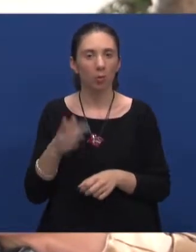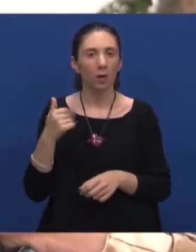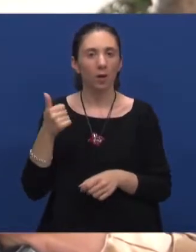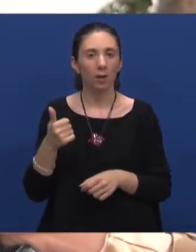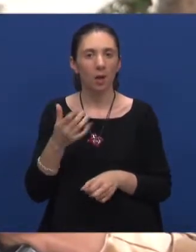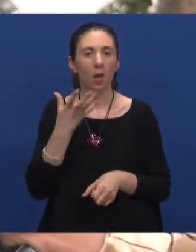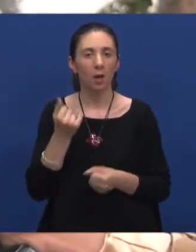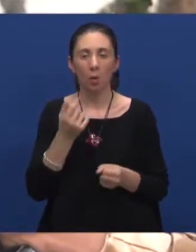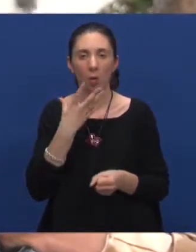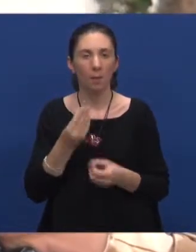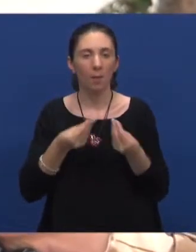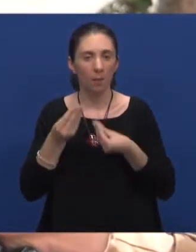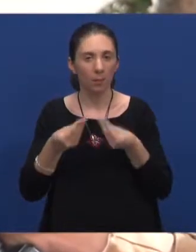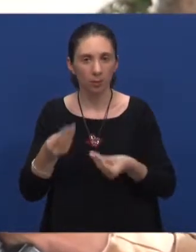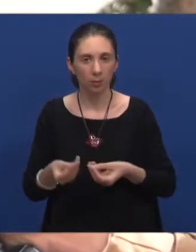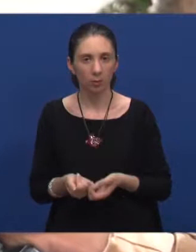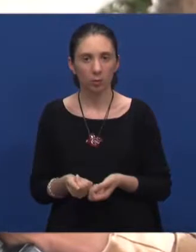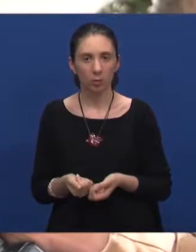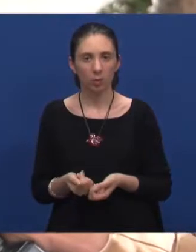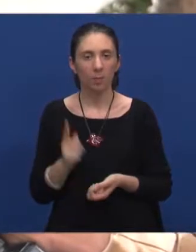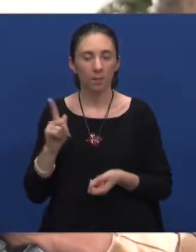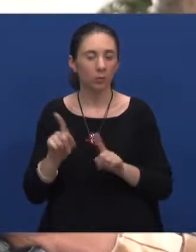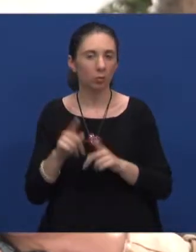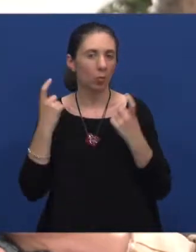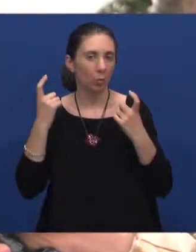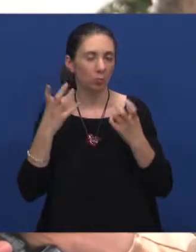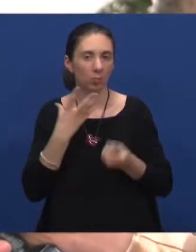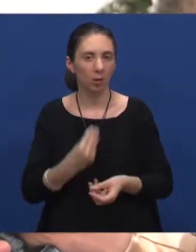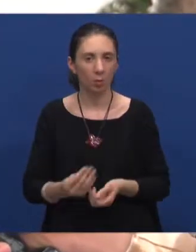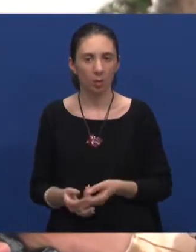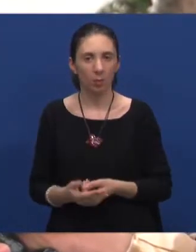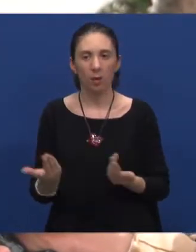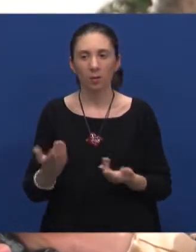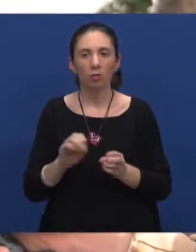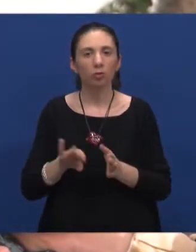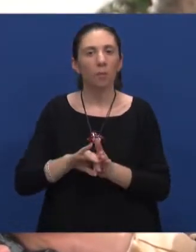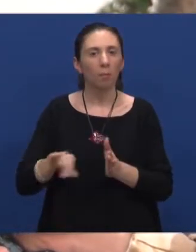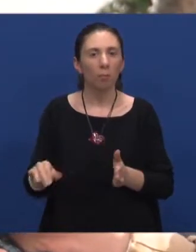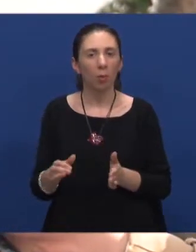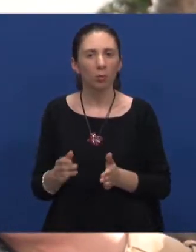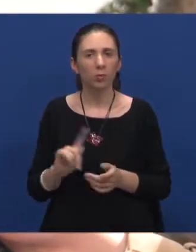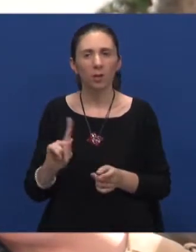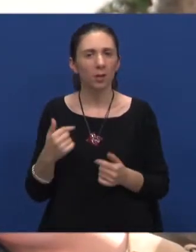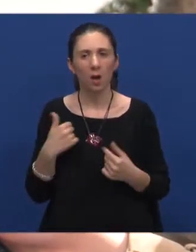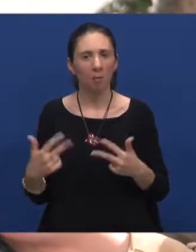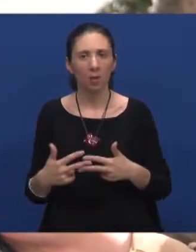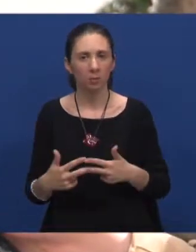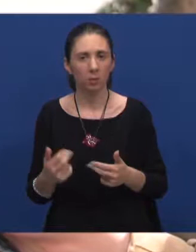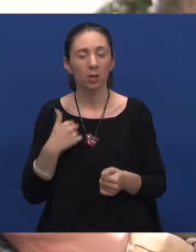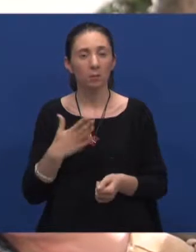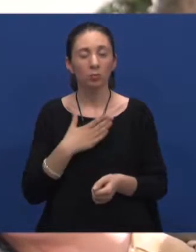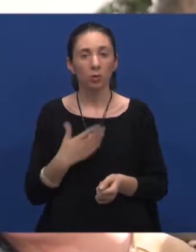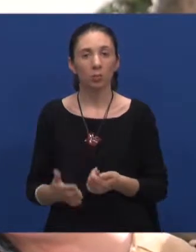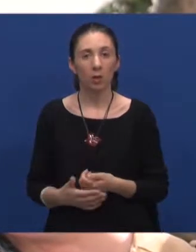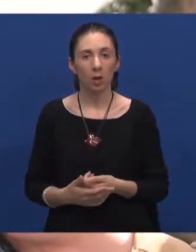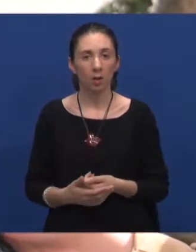bila jedna jako lijepa priča i avantura gdje isto ništa posebno nam nije zasmetalo. Imali smo,